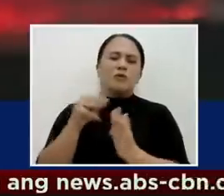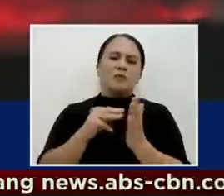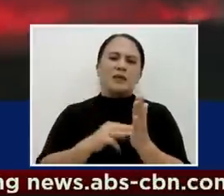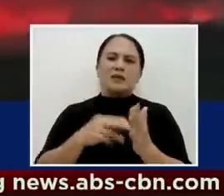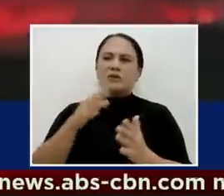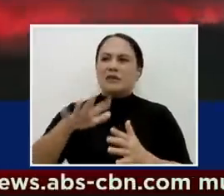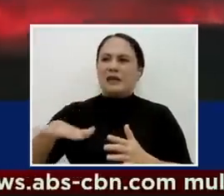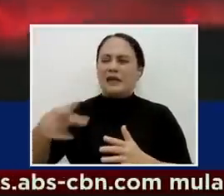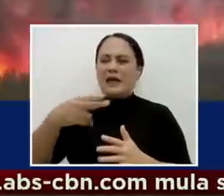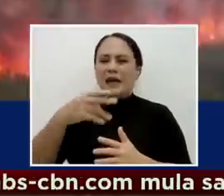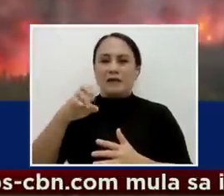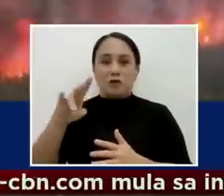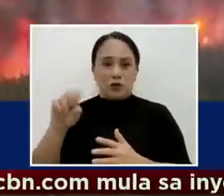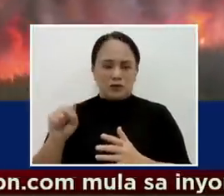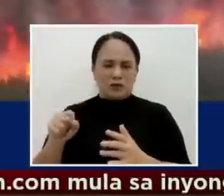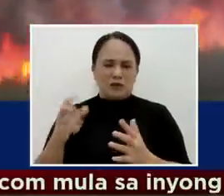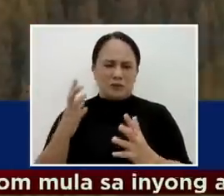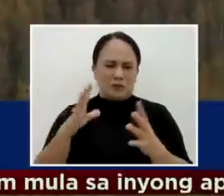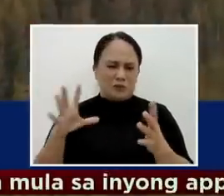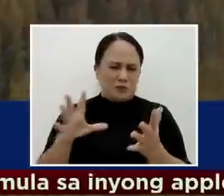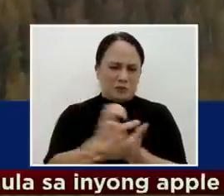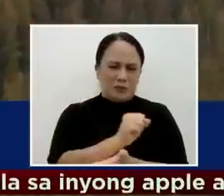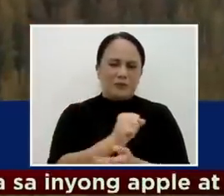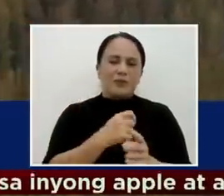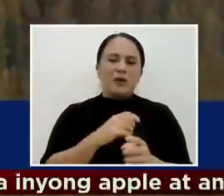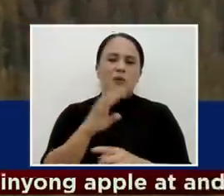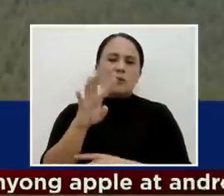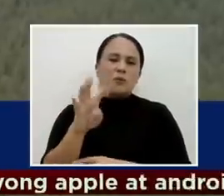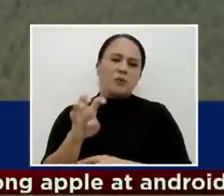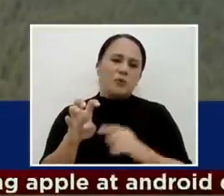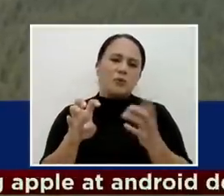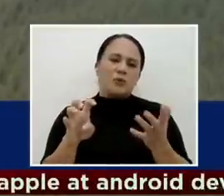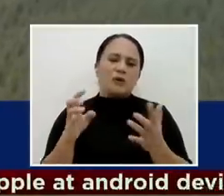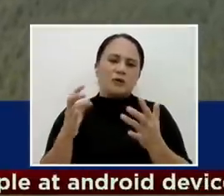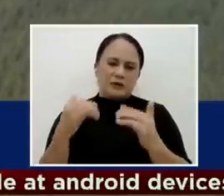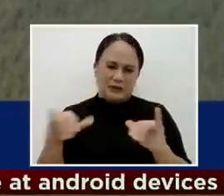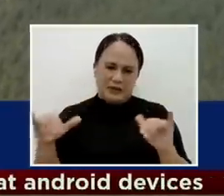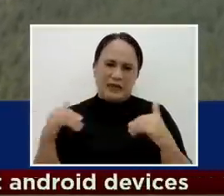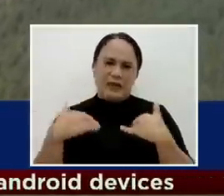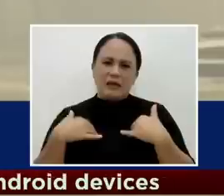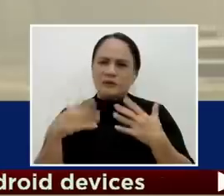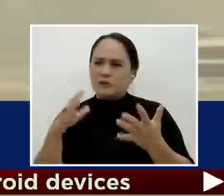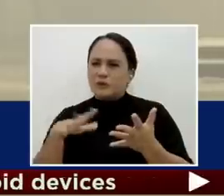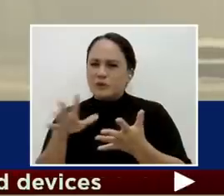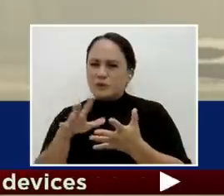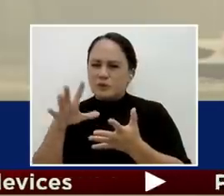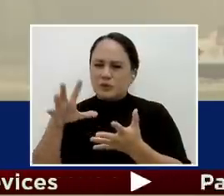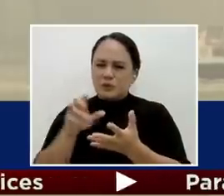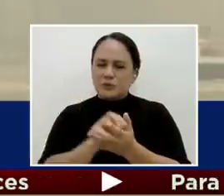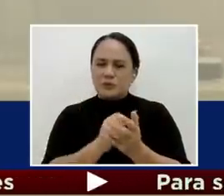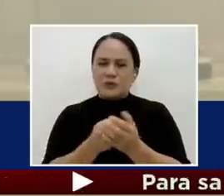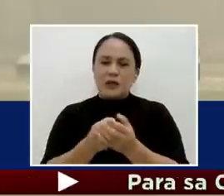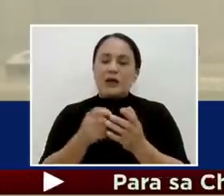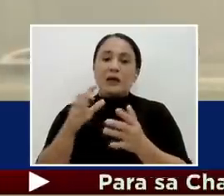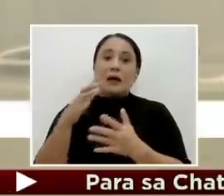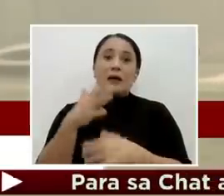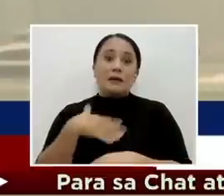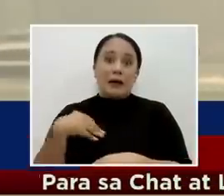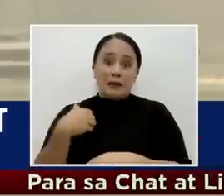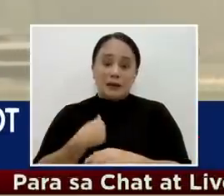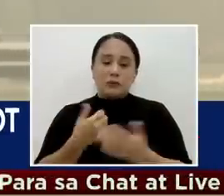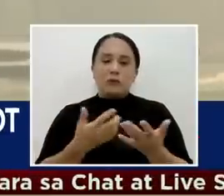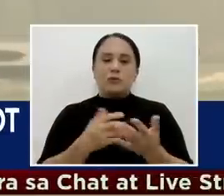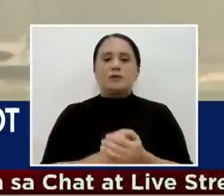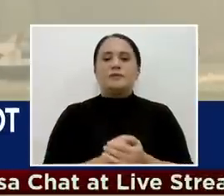ang natupok. Sa ngayon, lampas apat na raang wildfires pa ang inaapula. Mula naman Canada, umabot na sa Northeastern